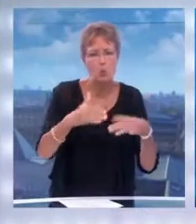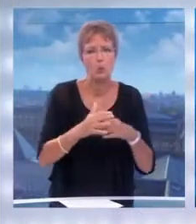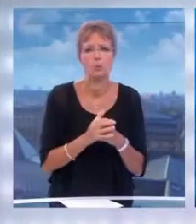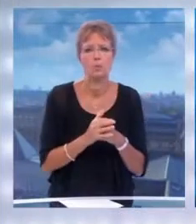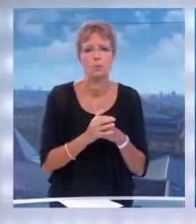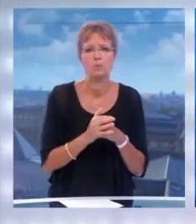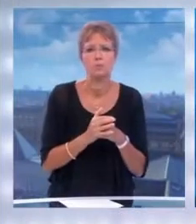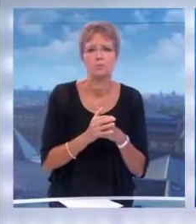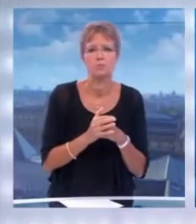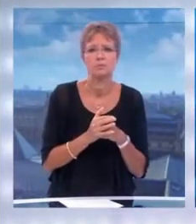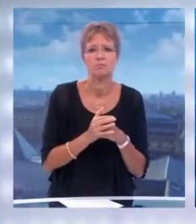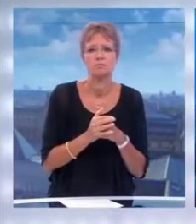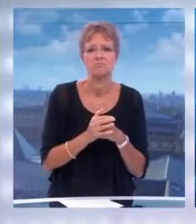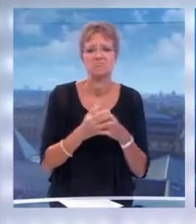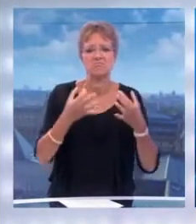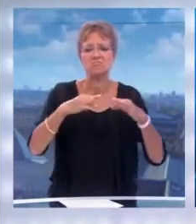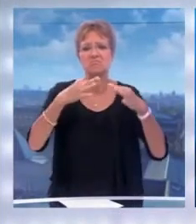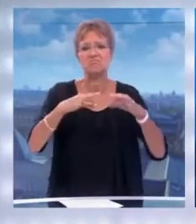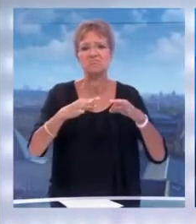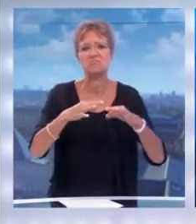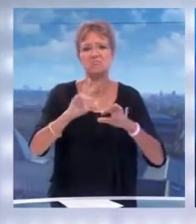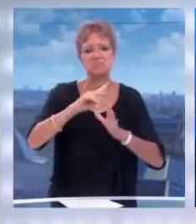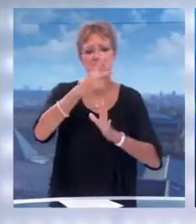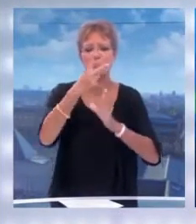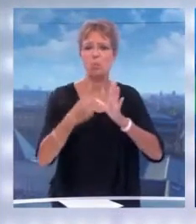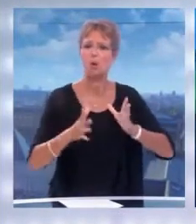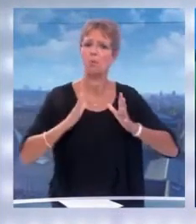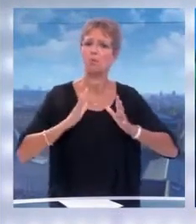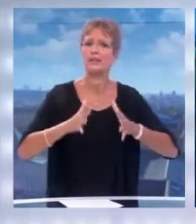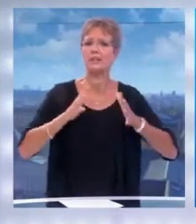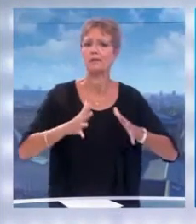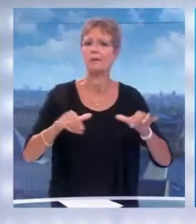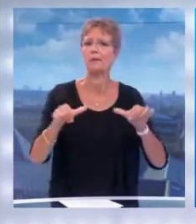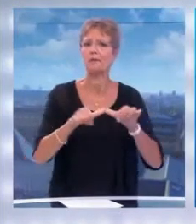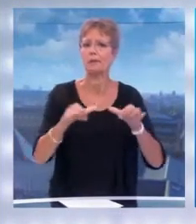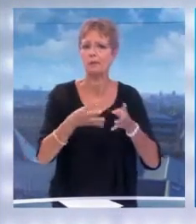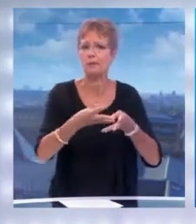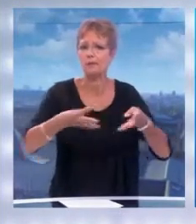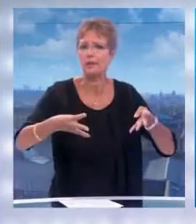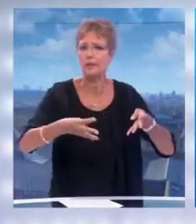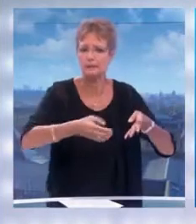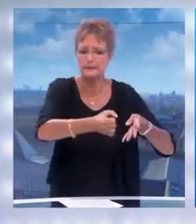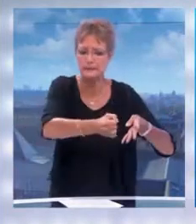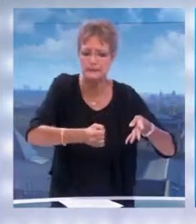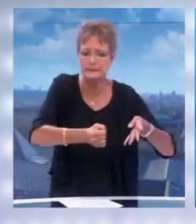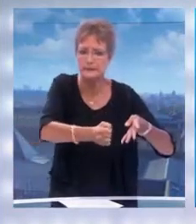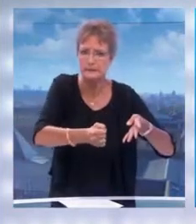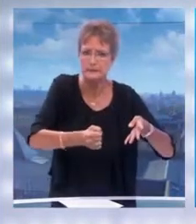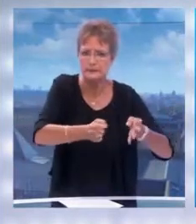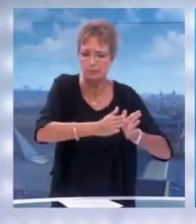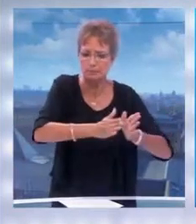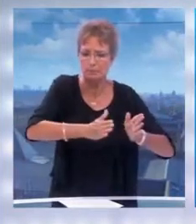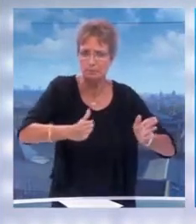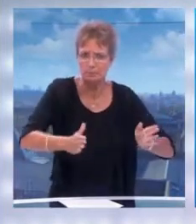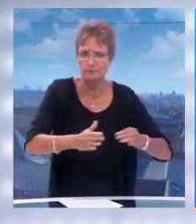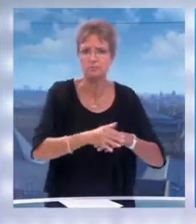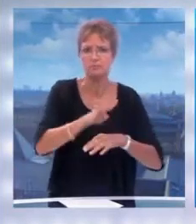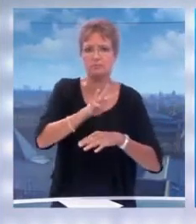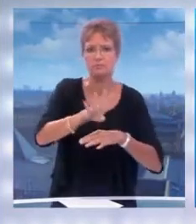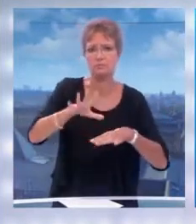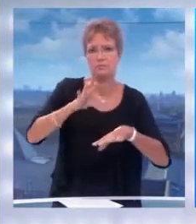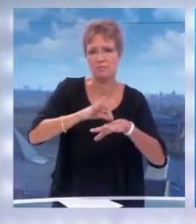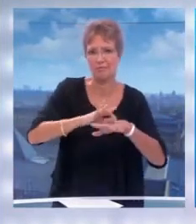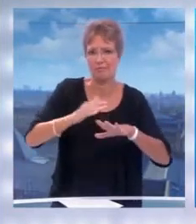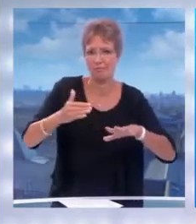Une dizaine de plongeurs bénévoles vont alors découper le filet en plusieurs morceaux. 45 minutes plus tard,